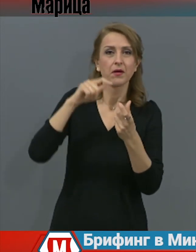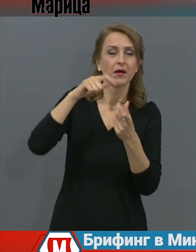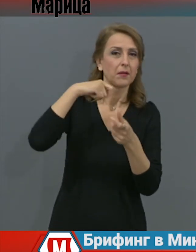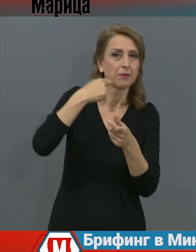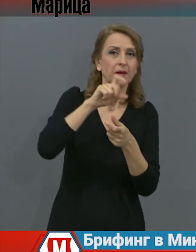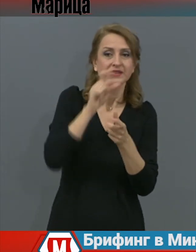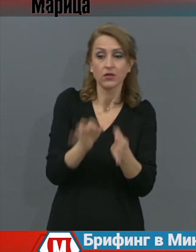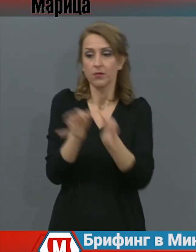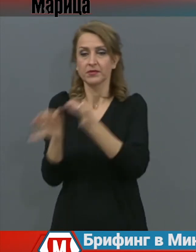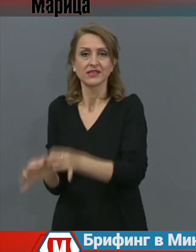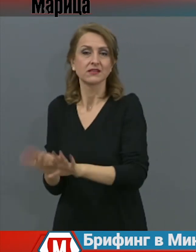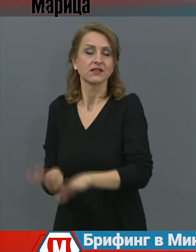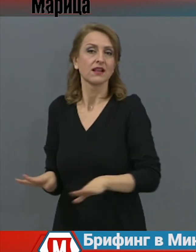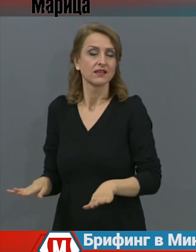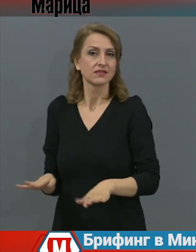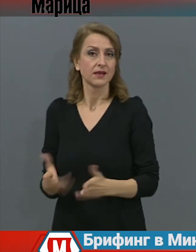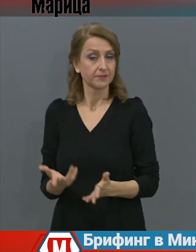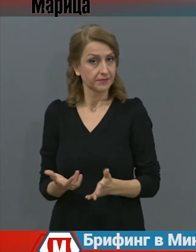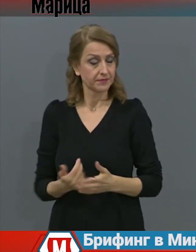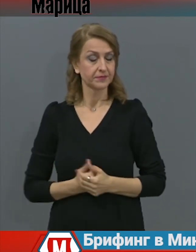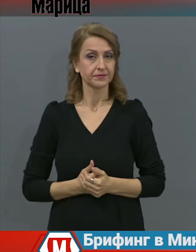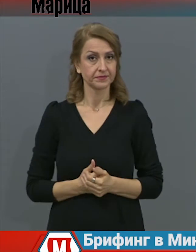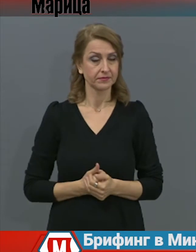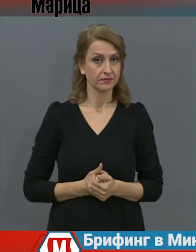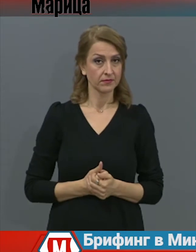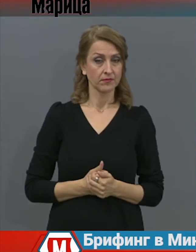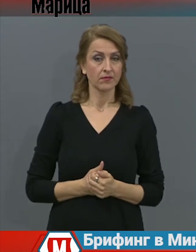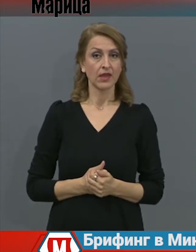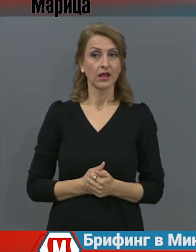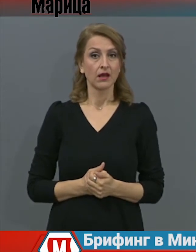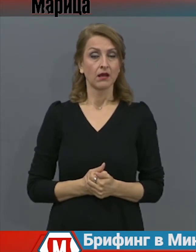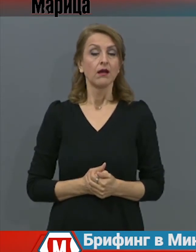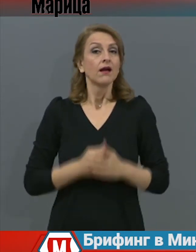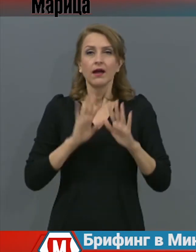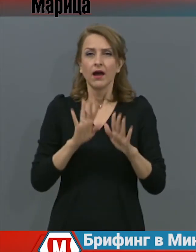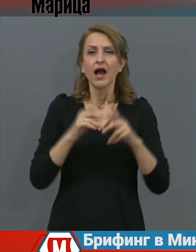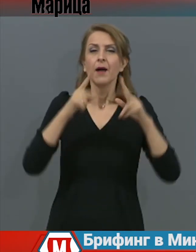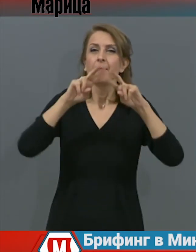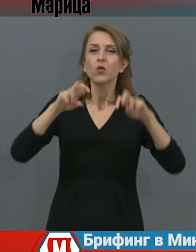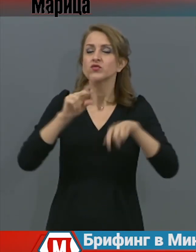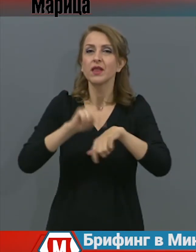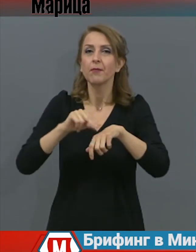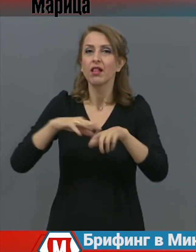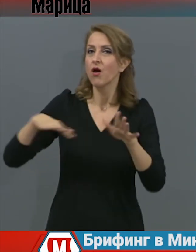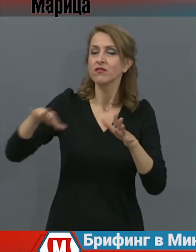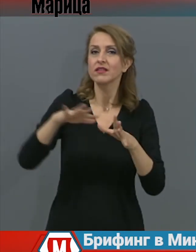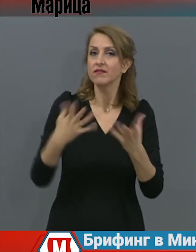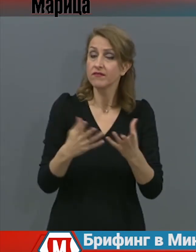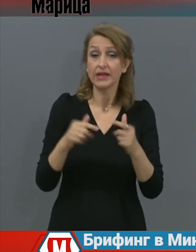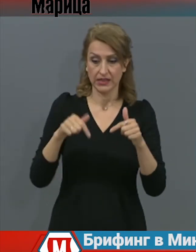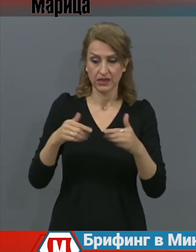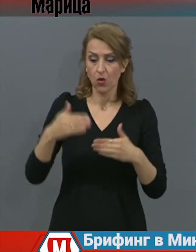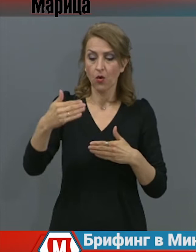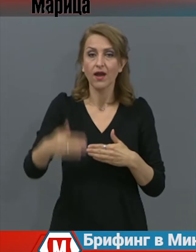лица. По отношение на проручването... Проручването на всички случаи ще започне до края на тази